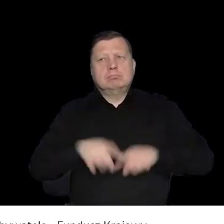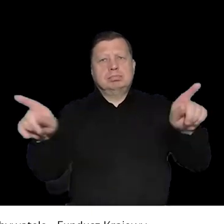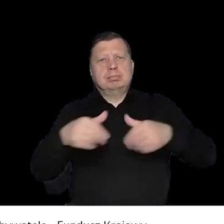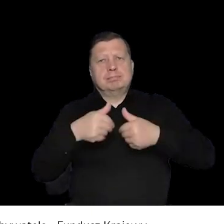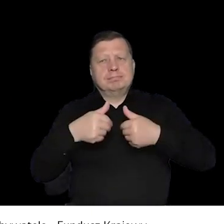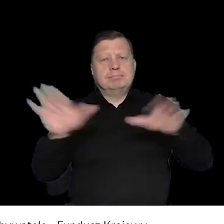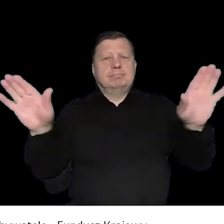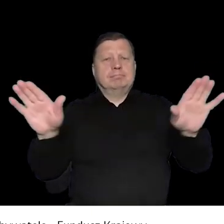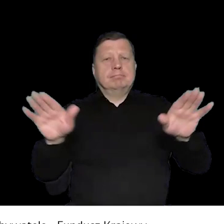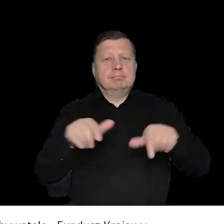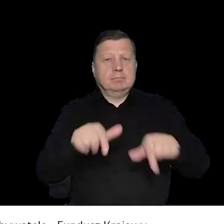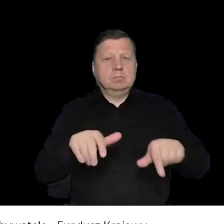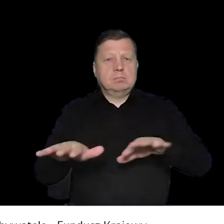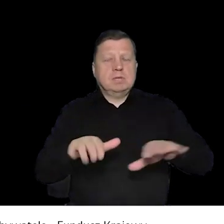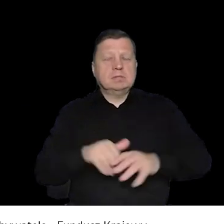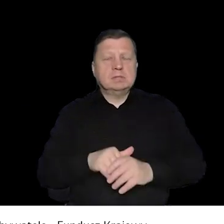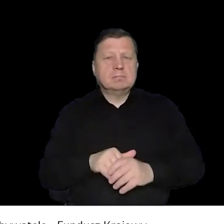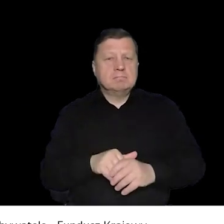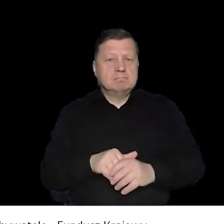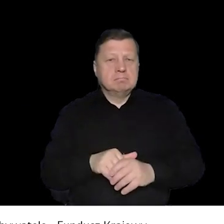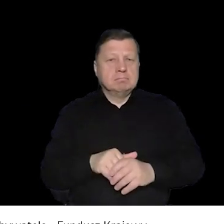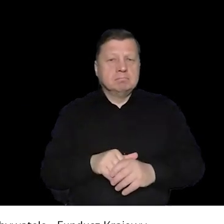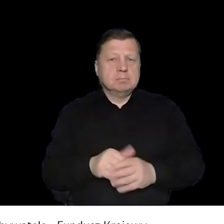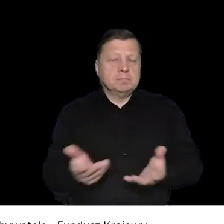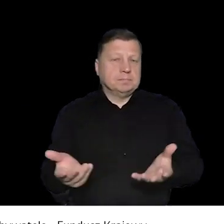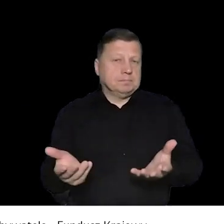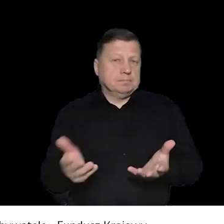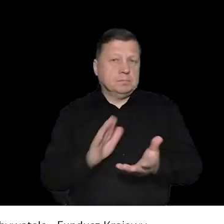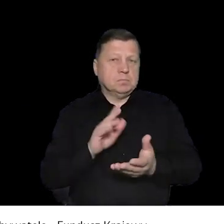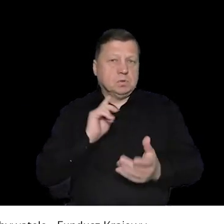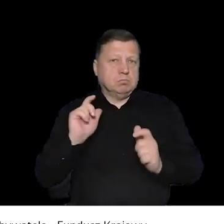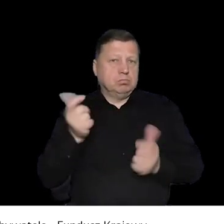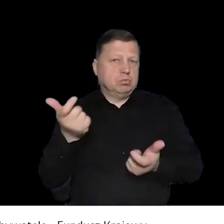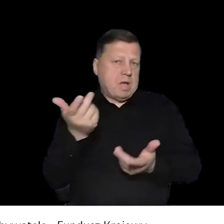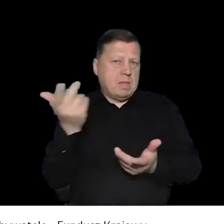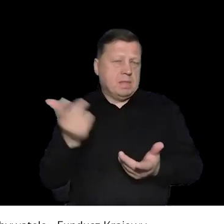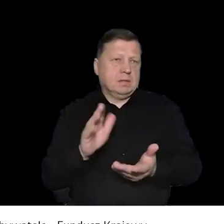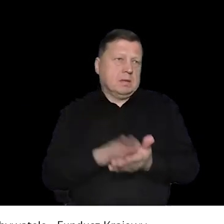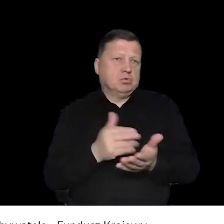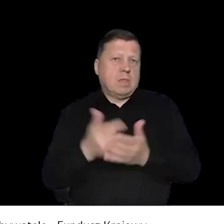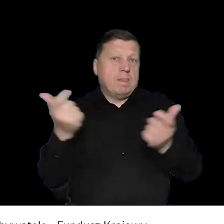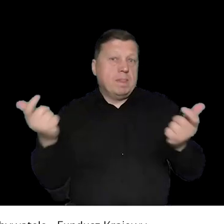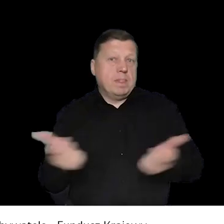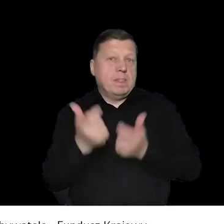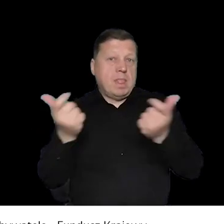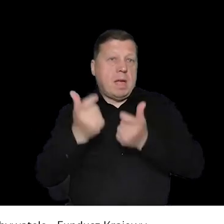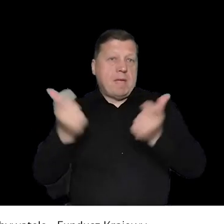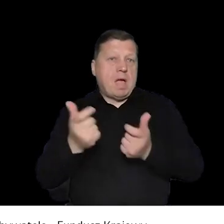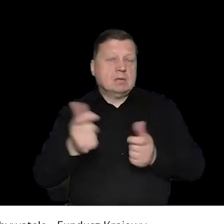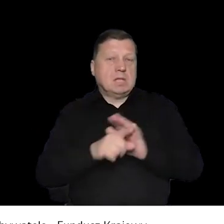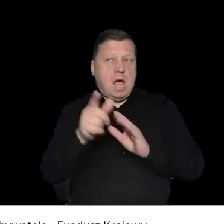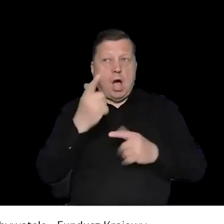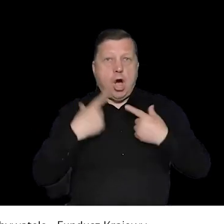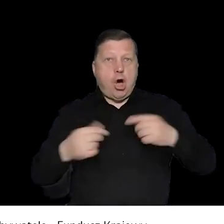jest powodem do poproszenia osób o rozejście się, o opuszczenie danego